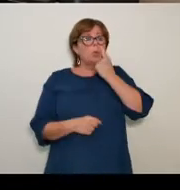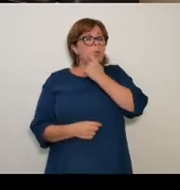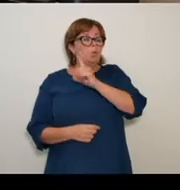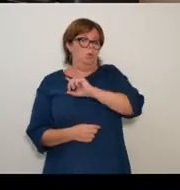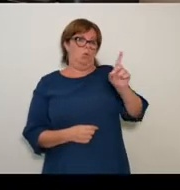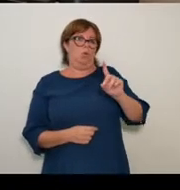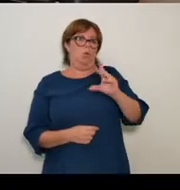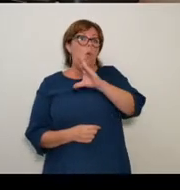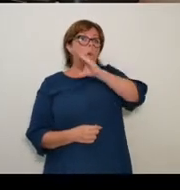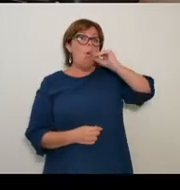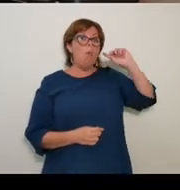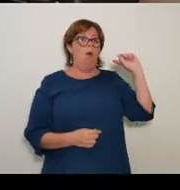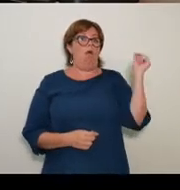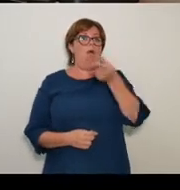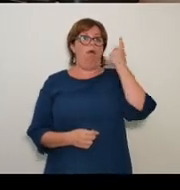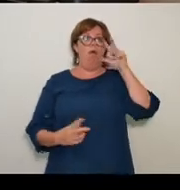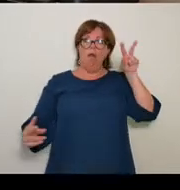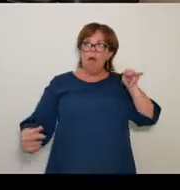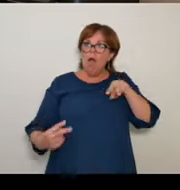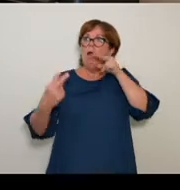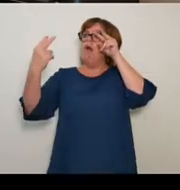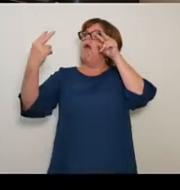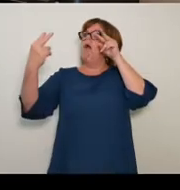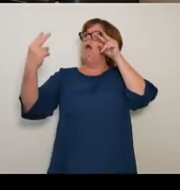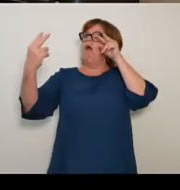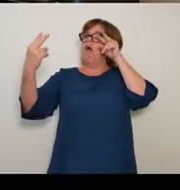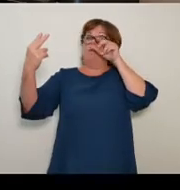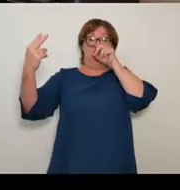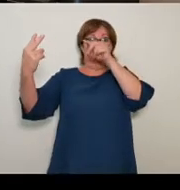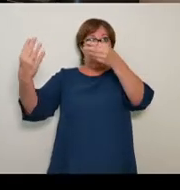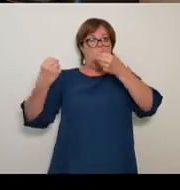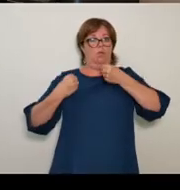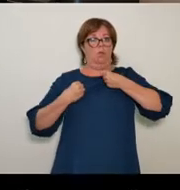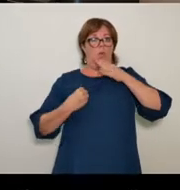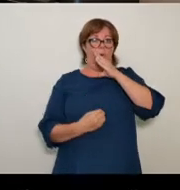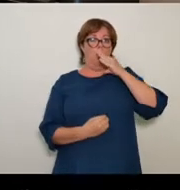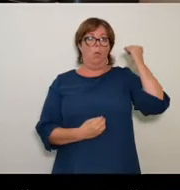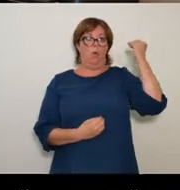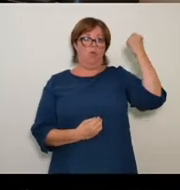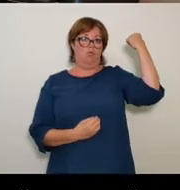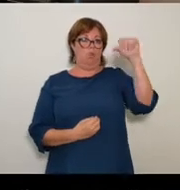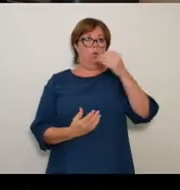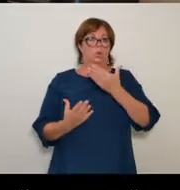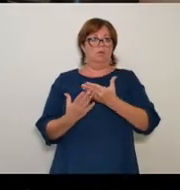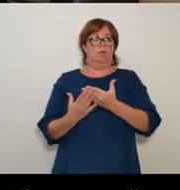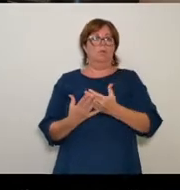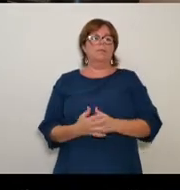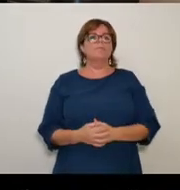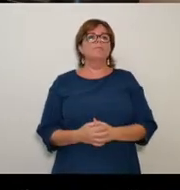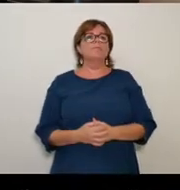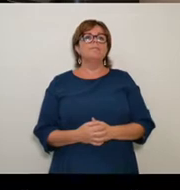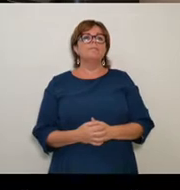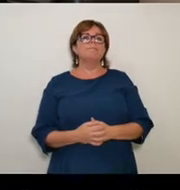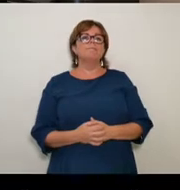Entend la dimension désirante, la seule qui nous humanise. » Enfin, dans